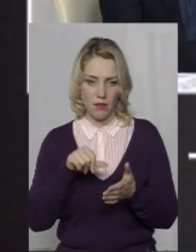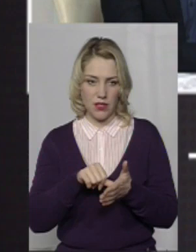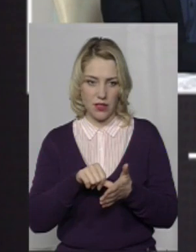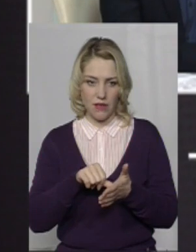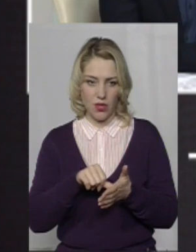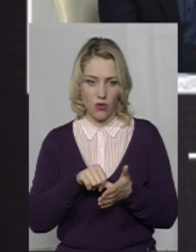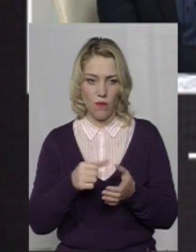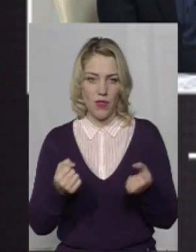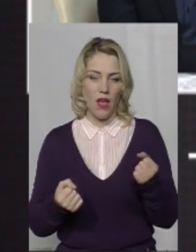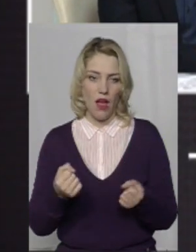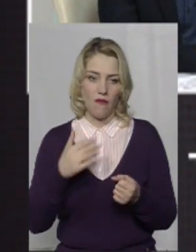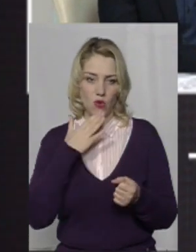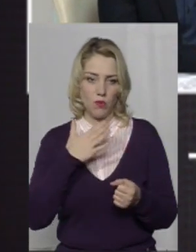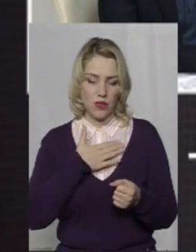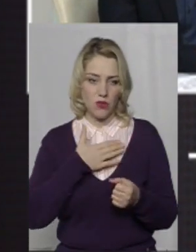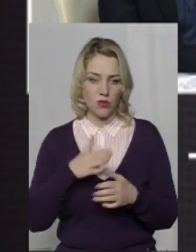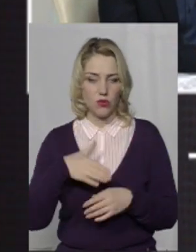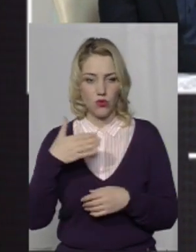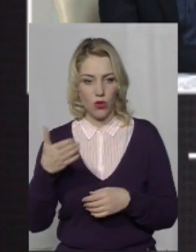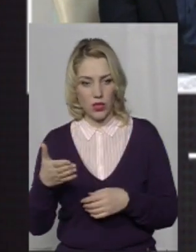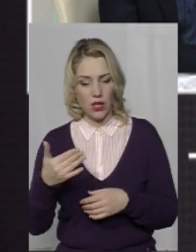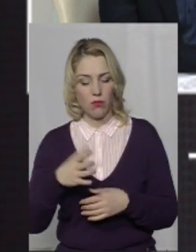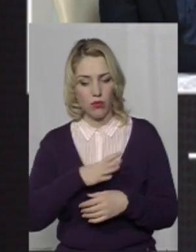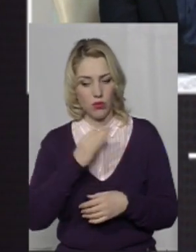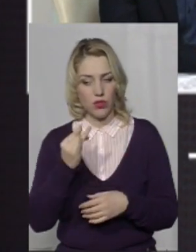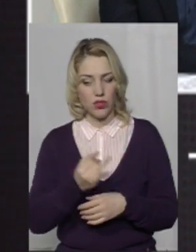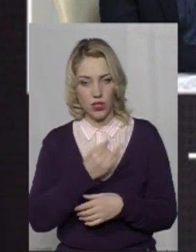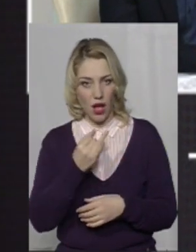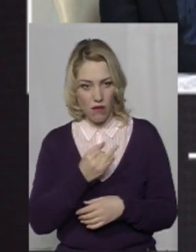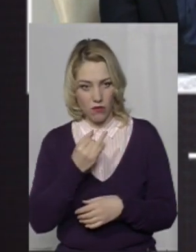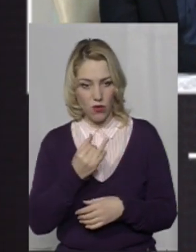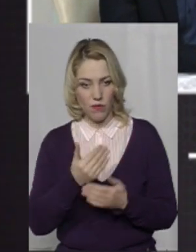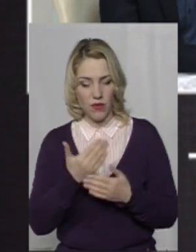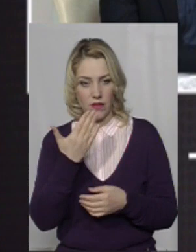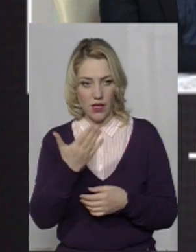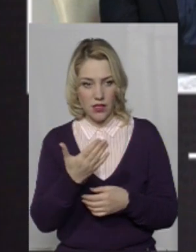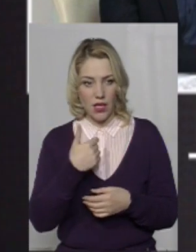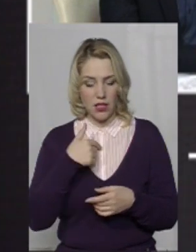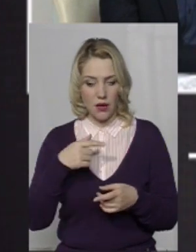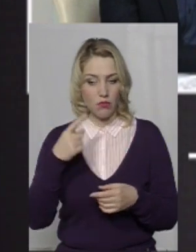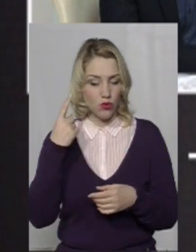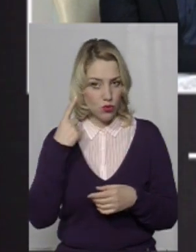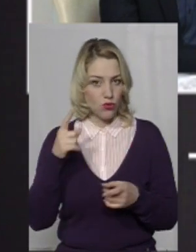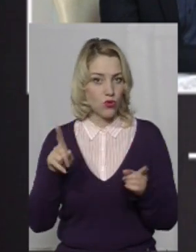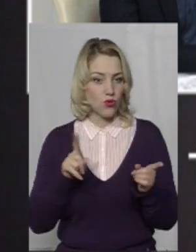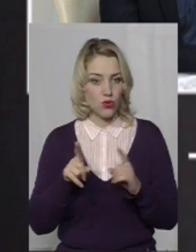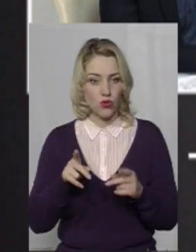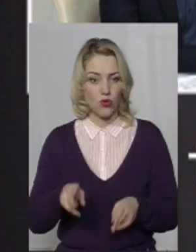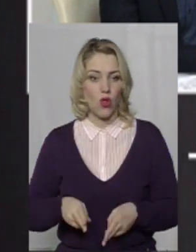саме автолюбительської сторони, було цікаво. Від вас, як так розумію, вже почув, що